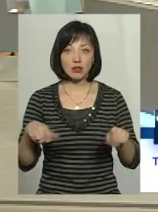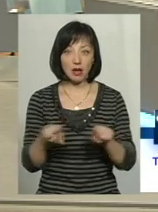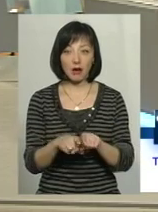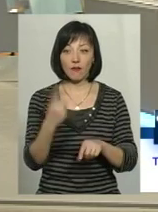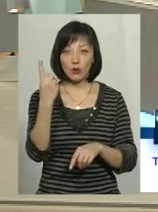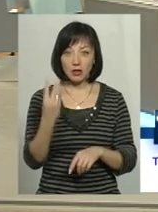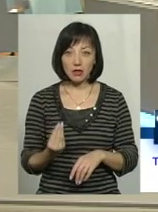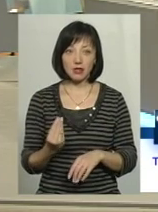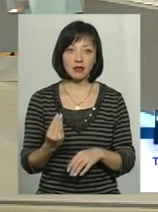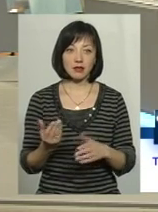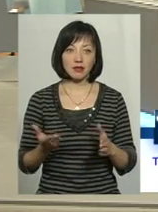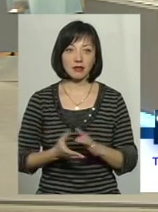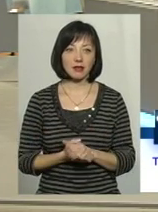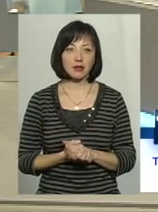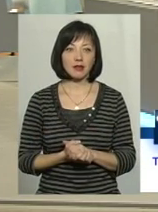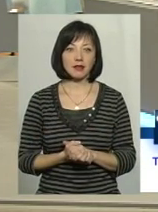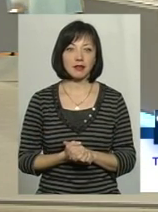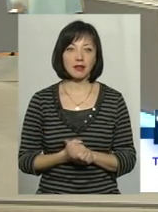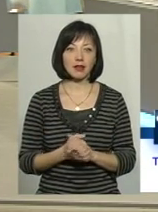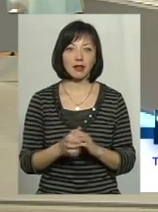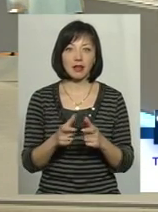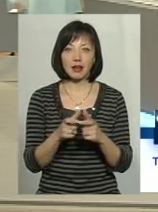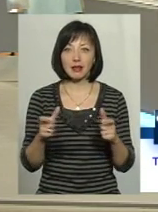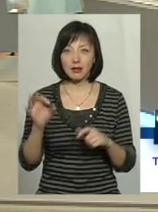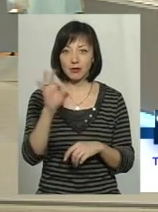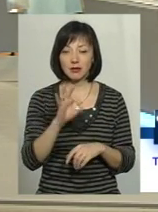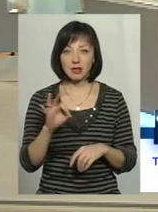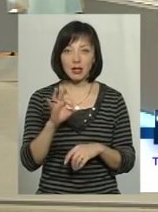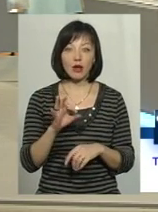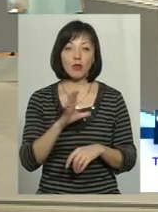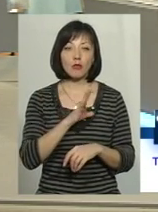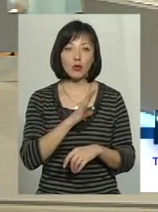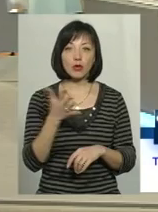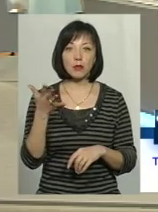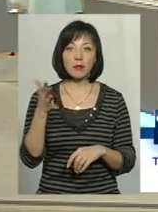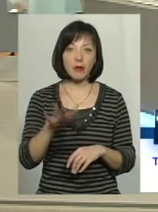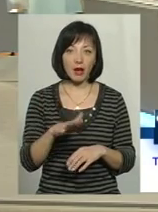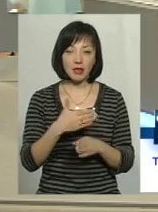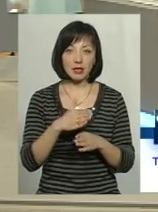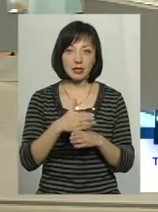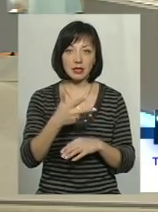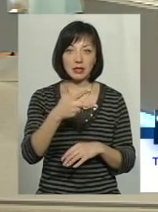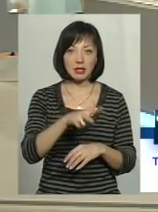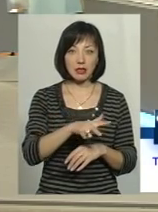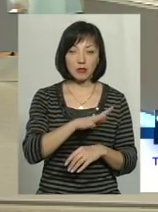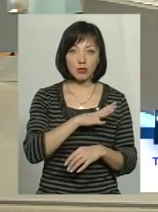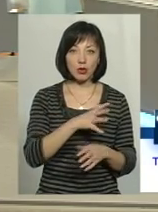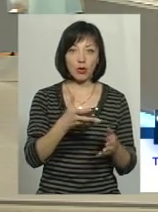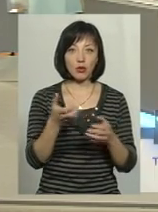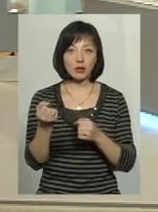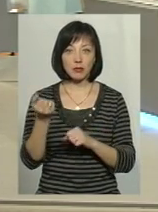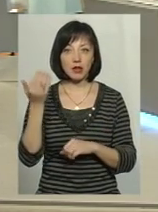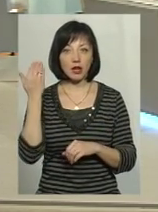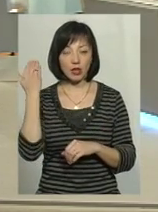один день чи кредитка обнулилася, чи так сталося? Ні, там було 5 кредитів, 3 були отримані